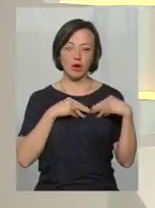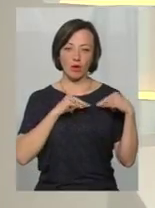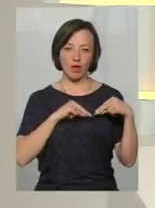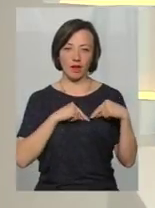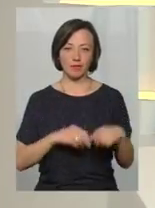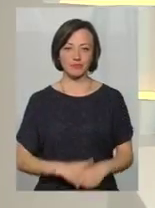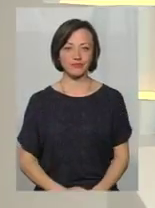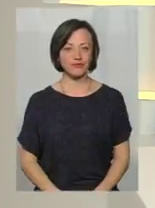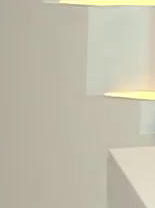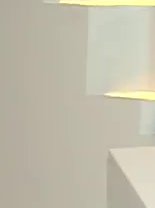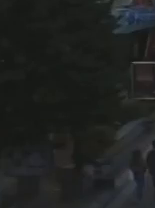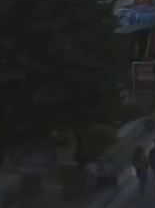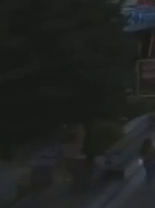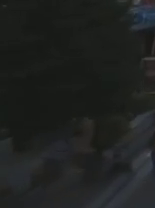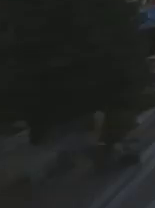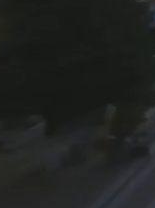Каменяш.